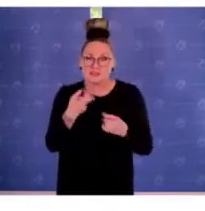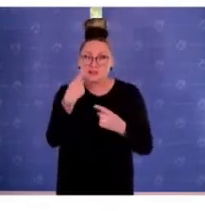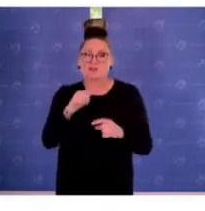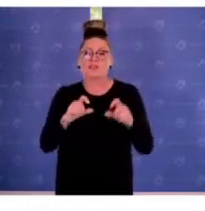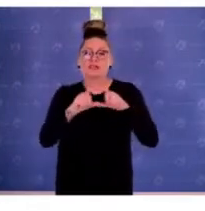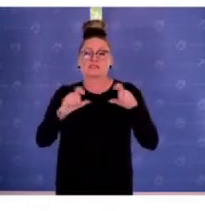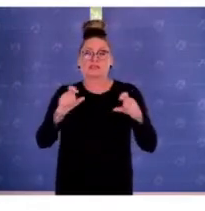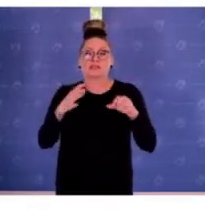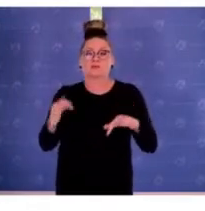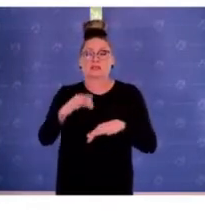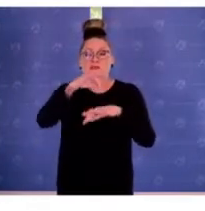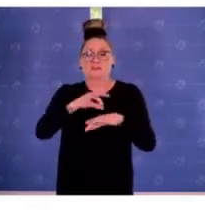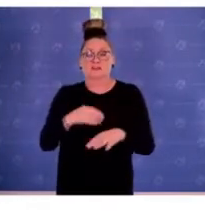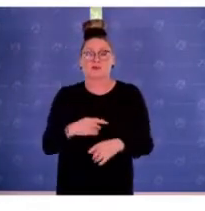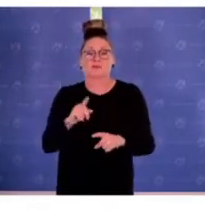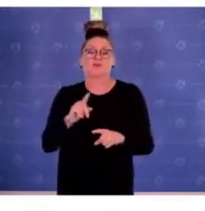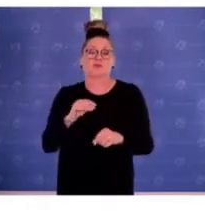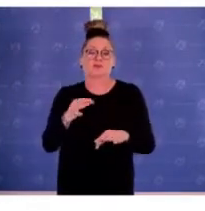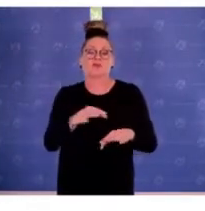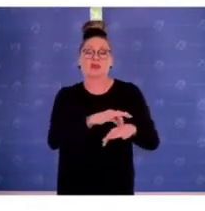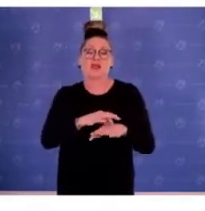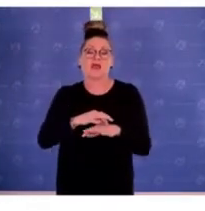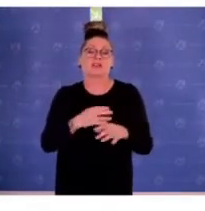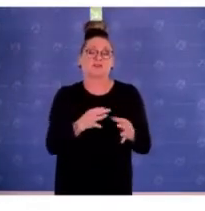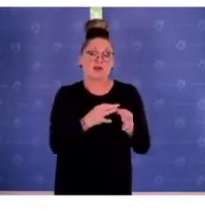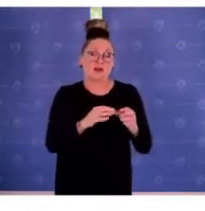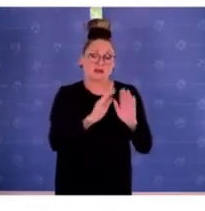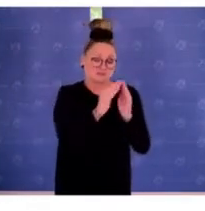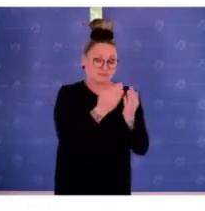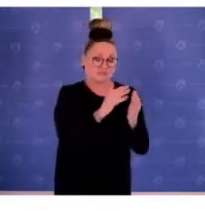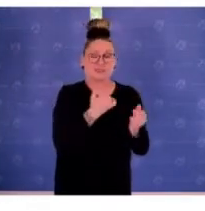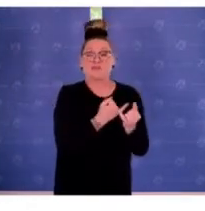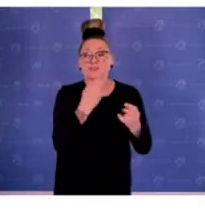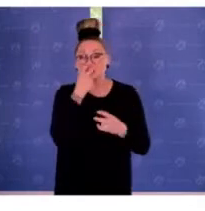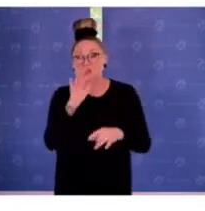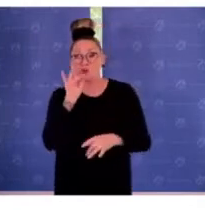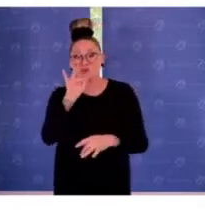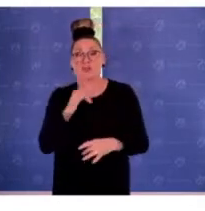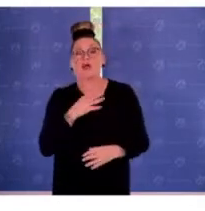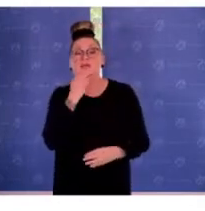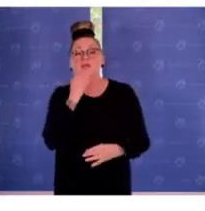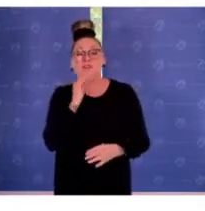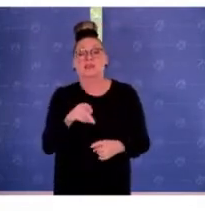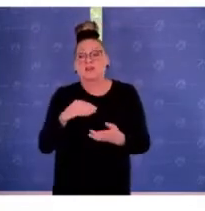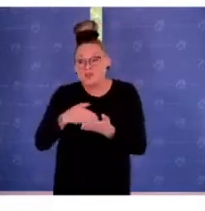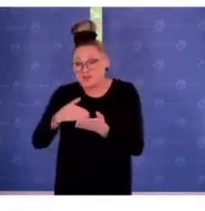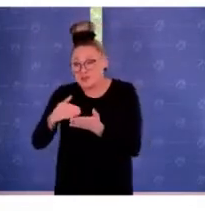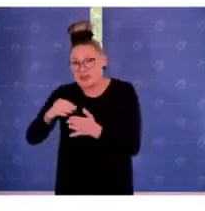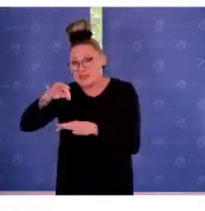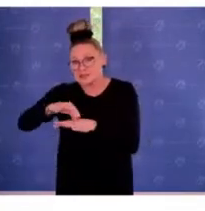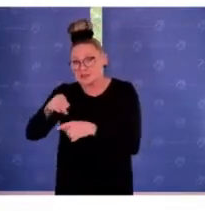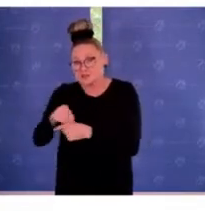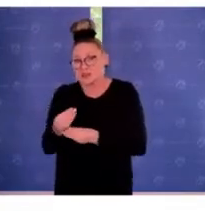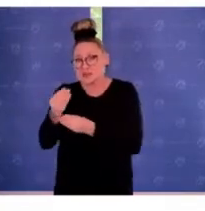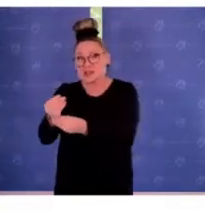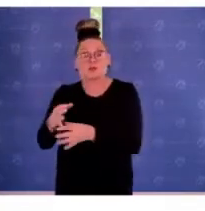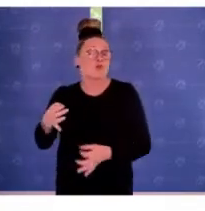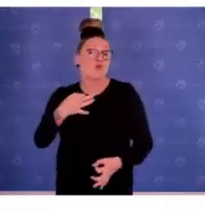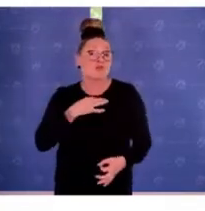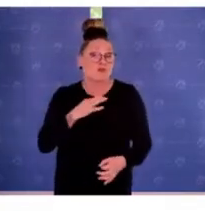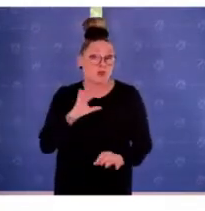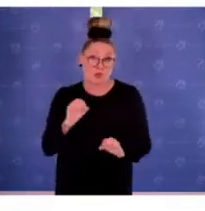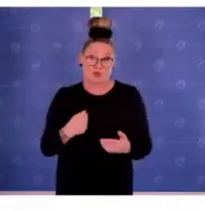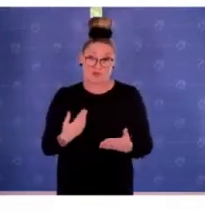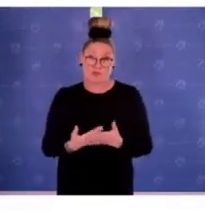Thema angelehnt an dem Leitfaden zur Erfassung antisemitischer Straftaten weiter zu sensibilisieren. Und das ist für mich auch ein sehr, sehr gutes